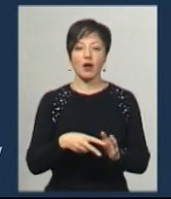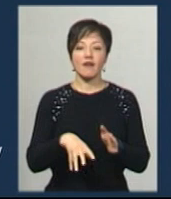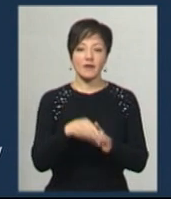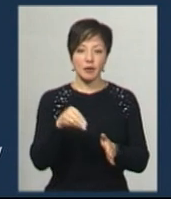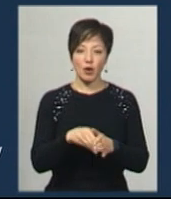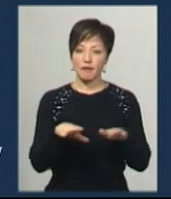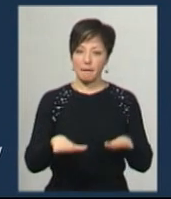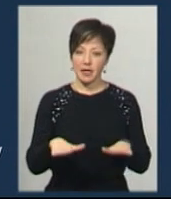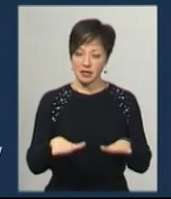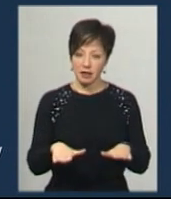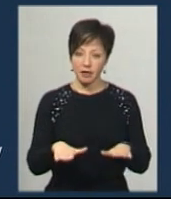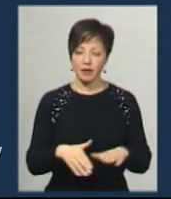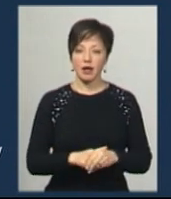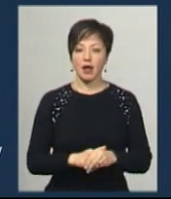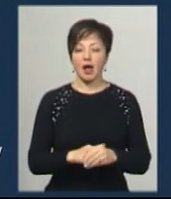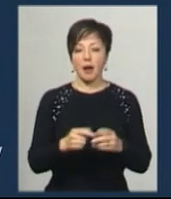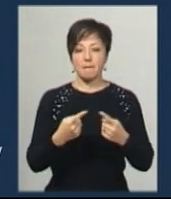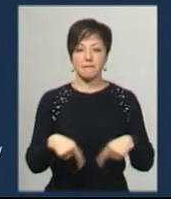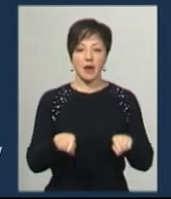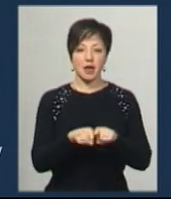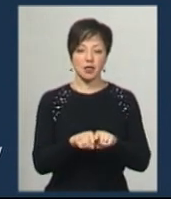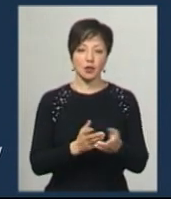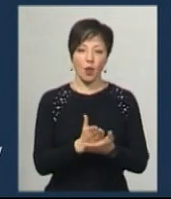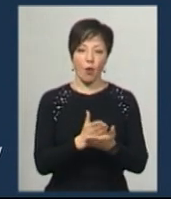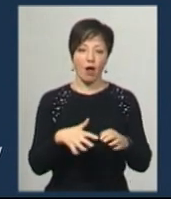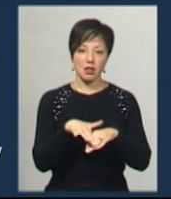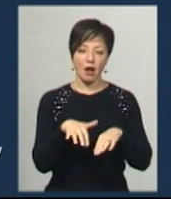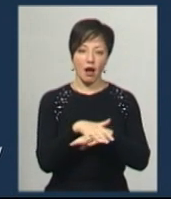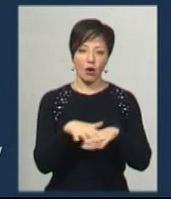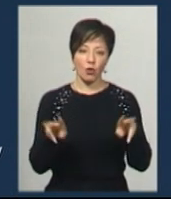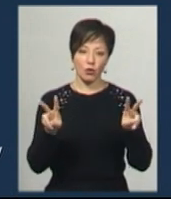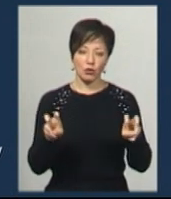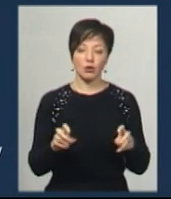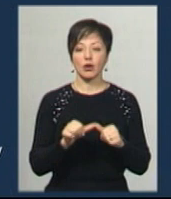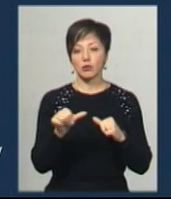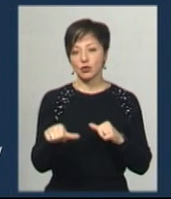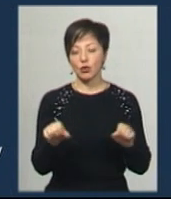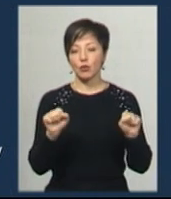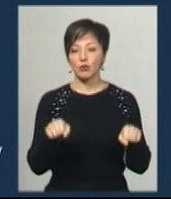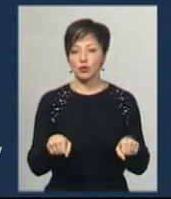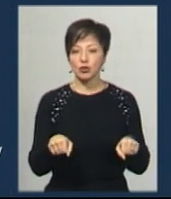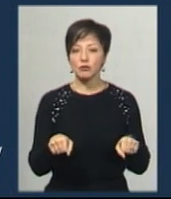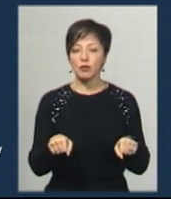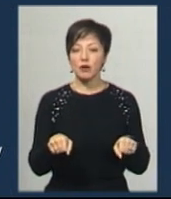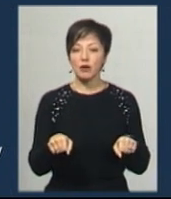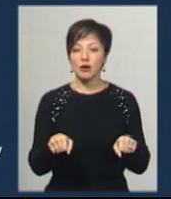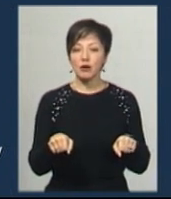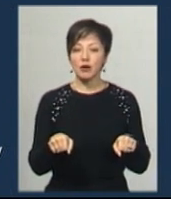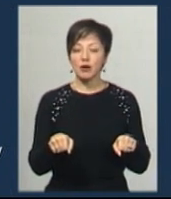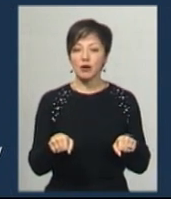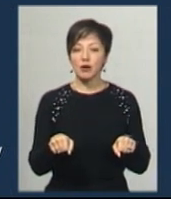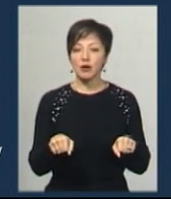місцевих виборів. Тому партія «Слуга народу» вступає в передвиборчу боротьбу. Окрім цього, ми можемо виділити, напевно,